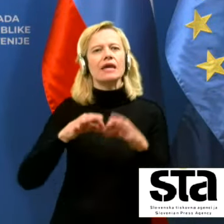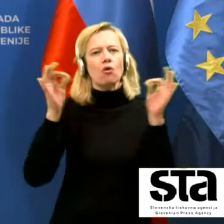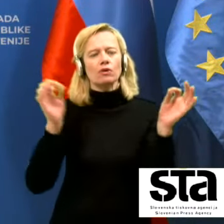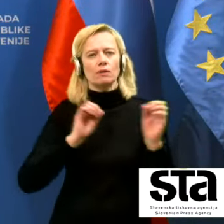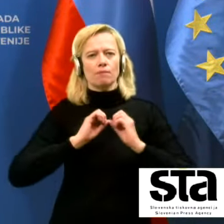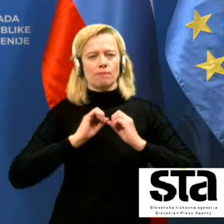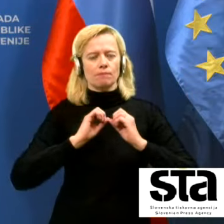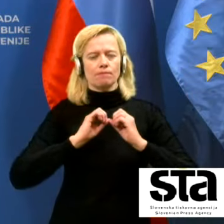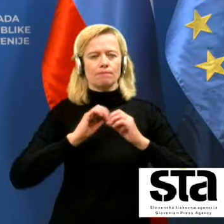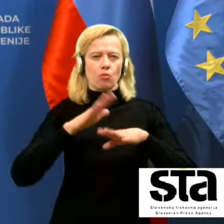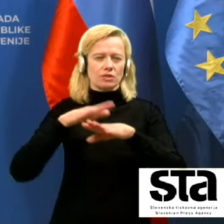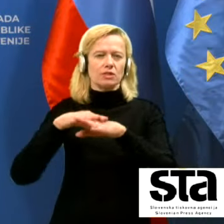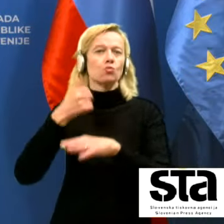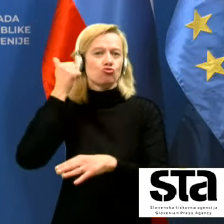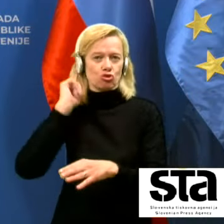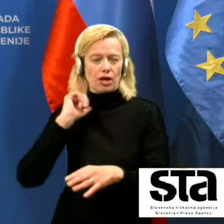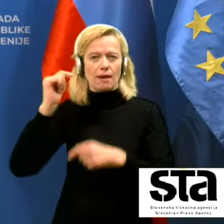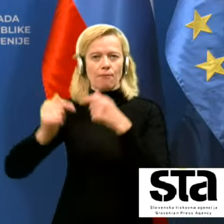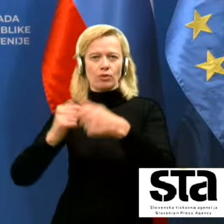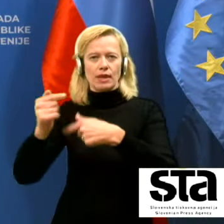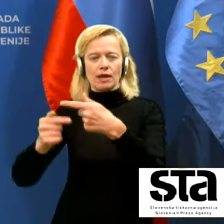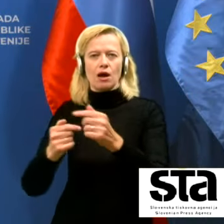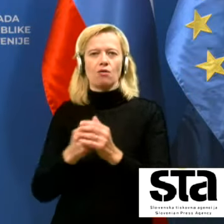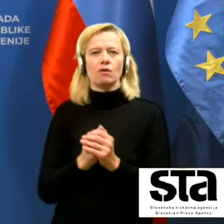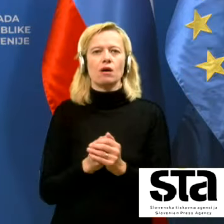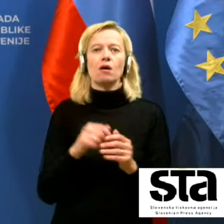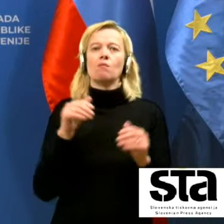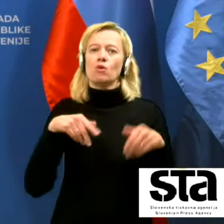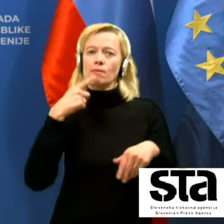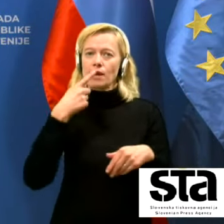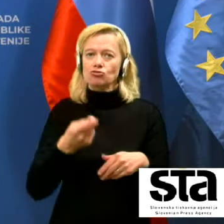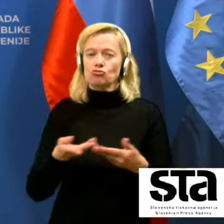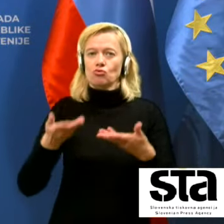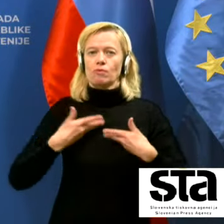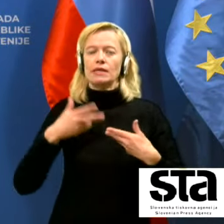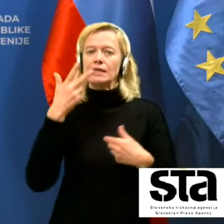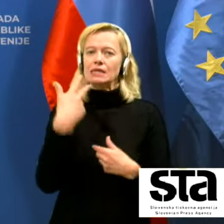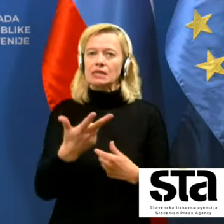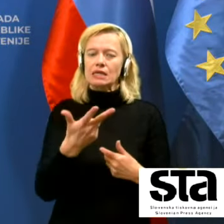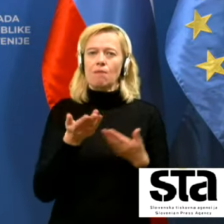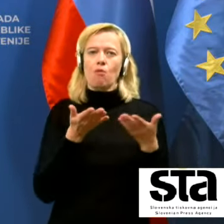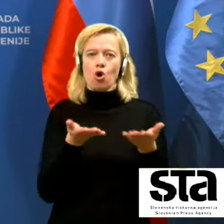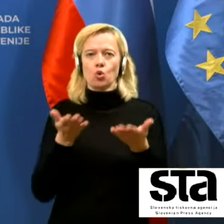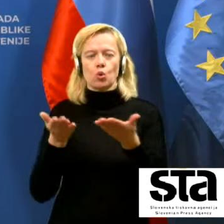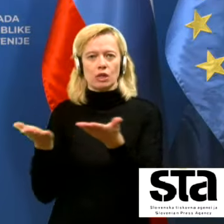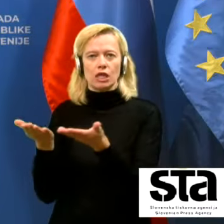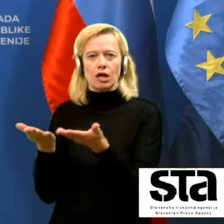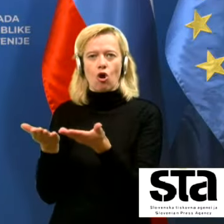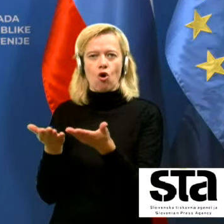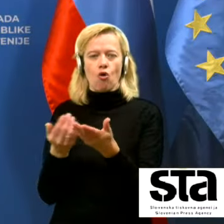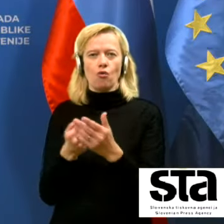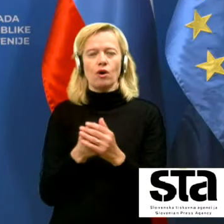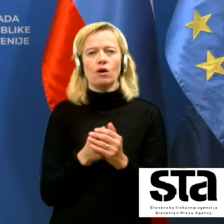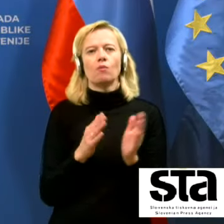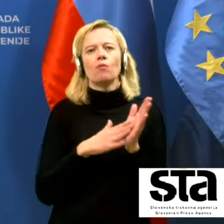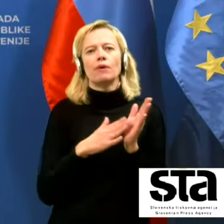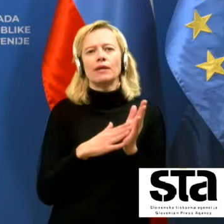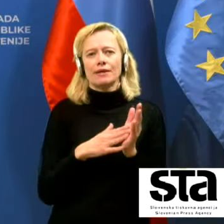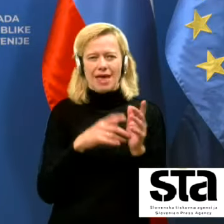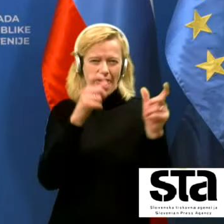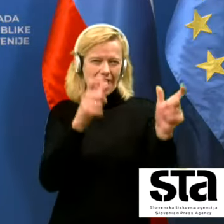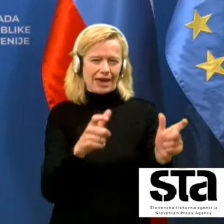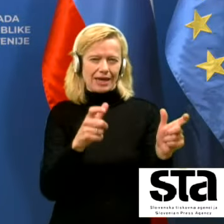in mora reči, da smo dobili 30 ponudnikov, se pravi, ekip